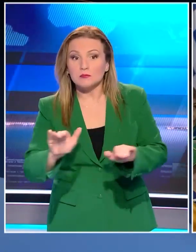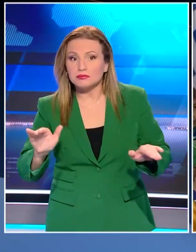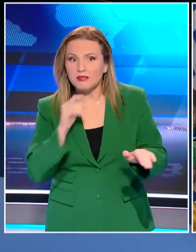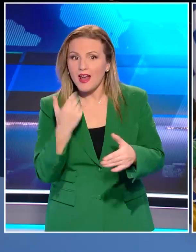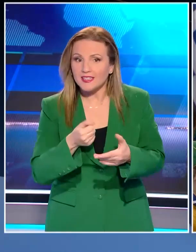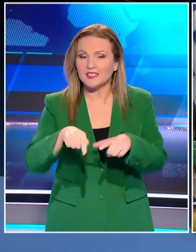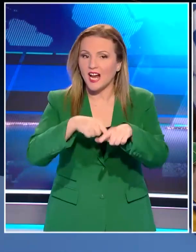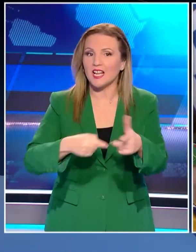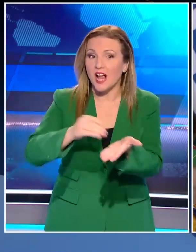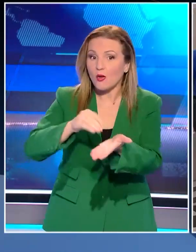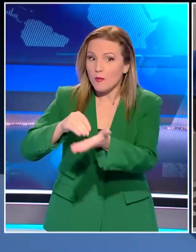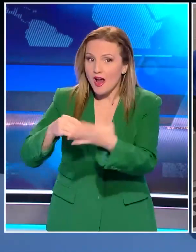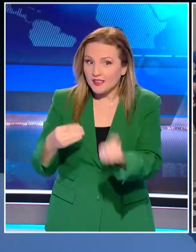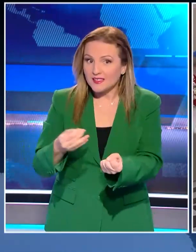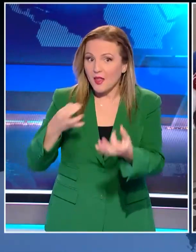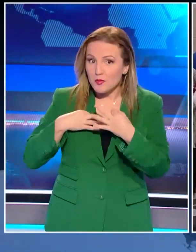Καλά, τέλεια.